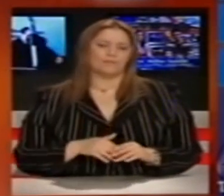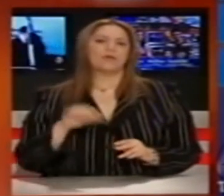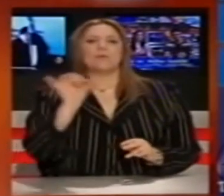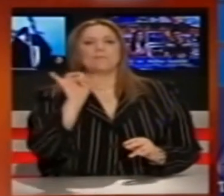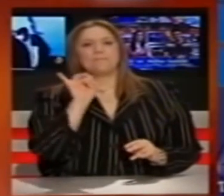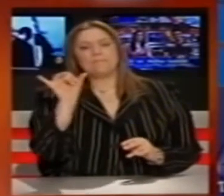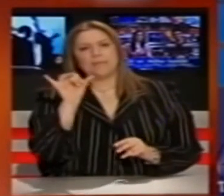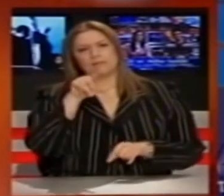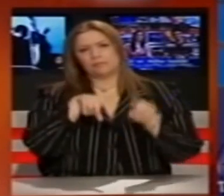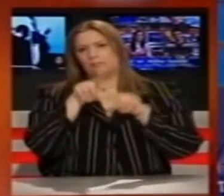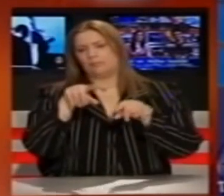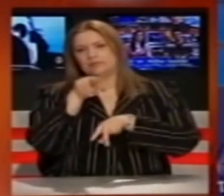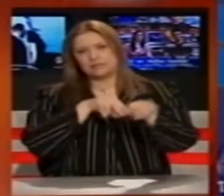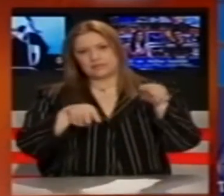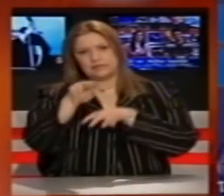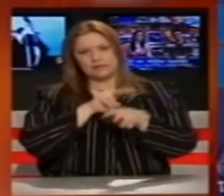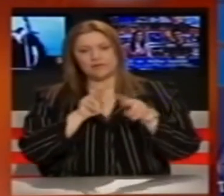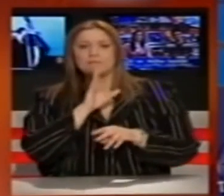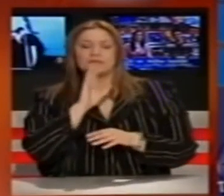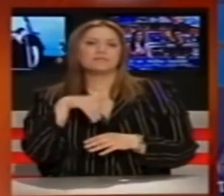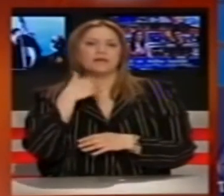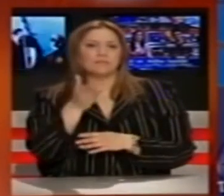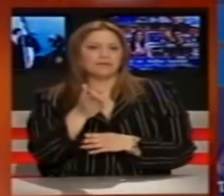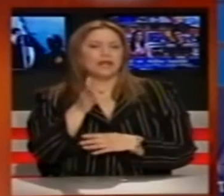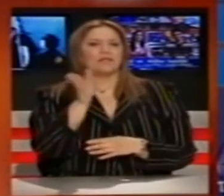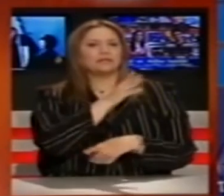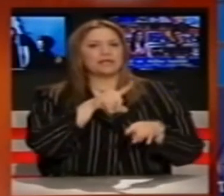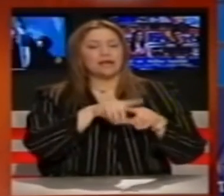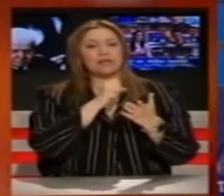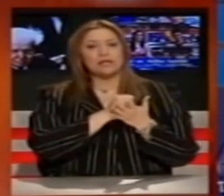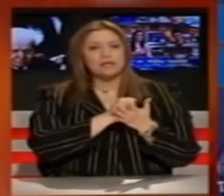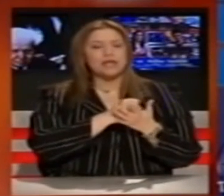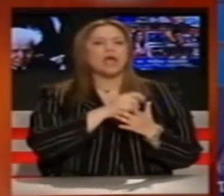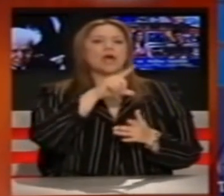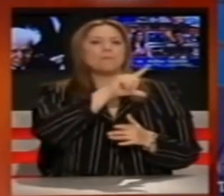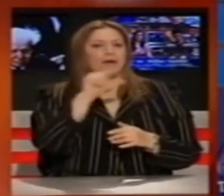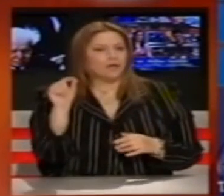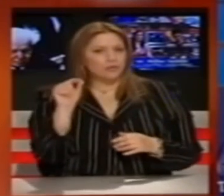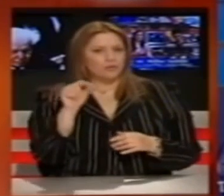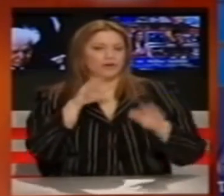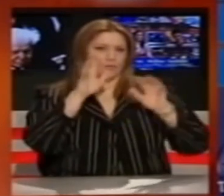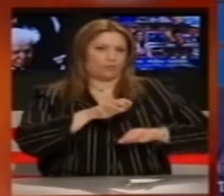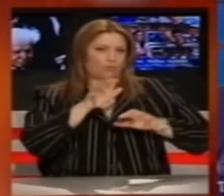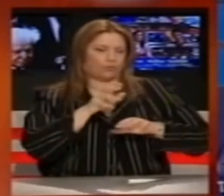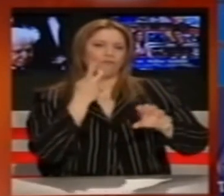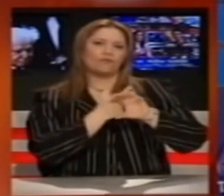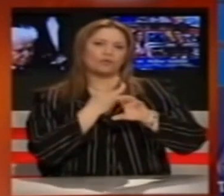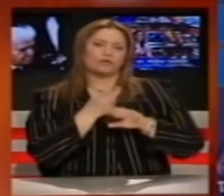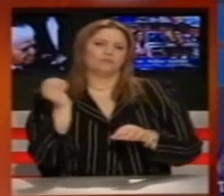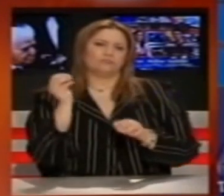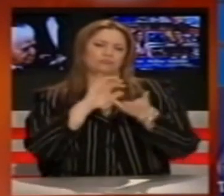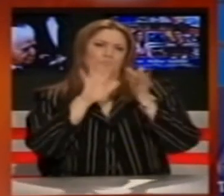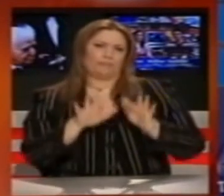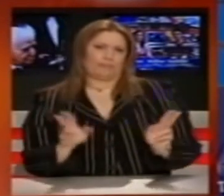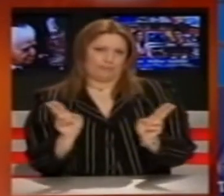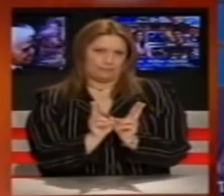5η θα έχουμε αρέσει η νεφιά που μετά το μεσημέρι στη δική Ελλάδα και τη Μακεδονία θα πυκνώσει και θα βρέξει για λίγο ενώ στα ορεινά θα σημειωθούν πρόσκαιρες